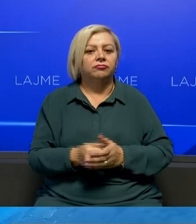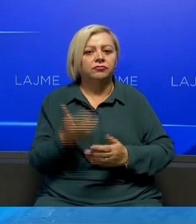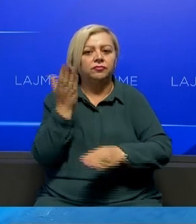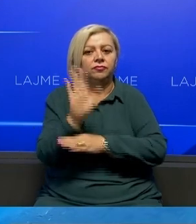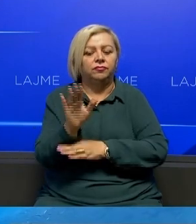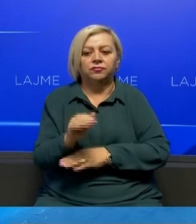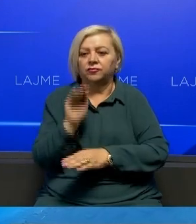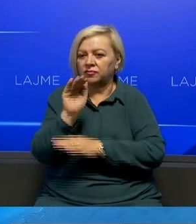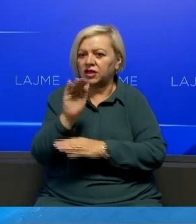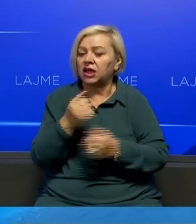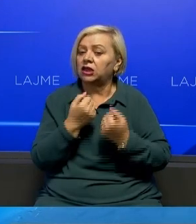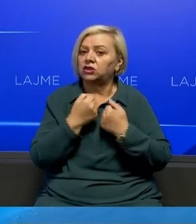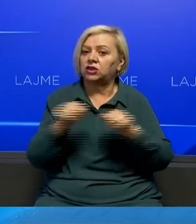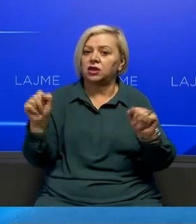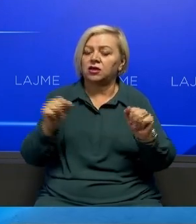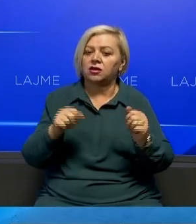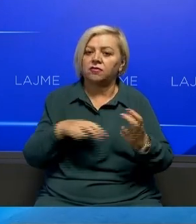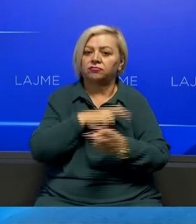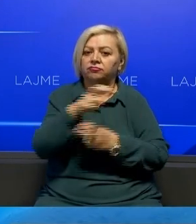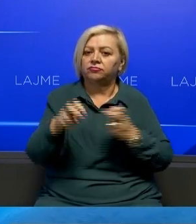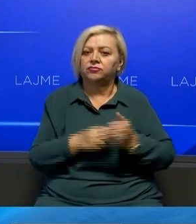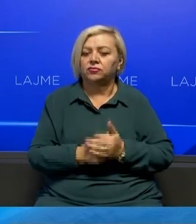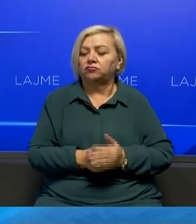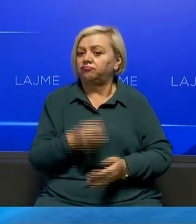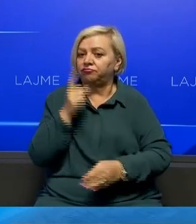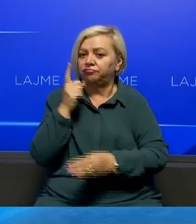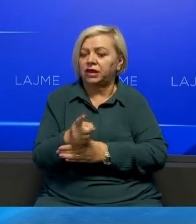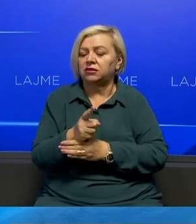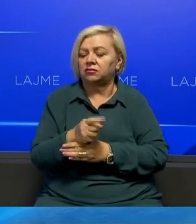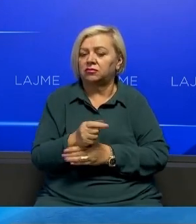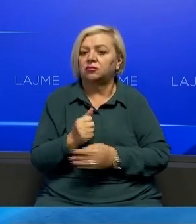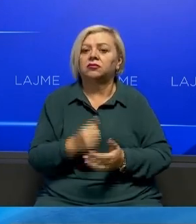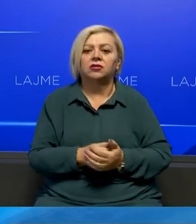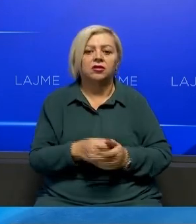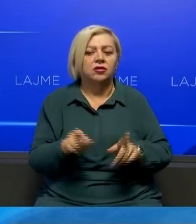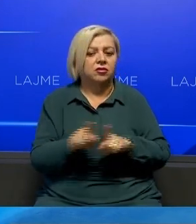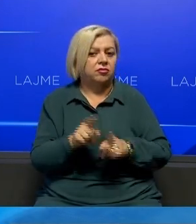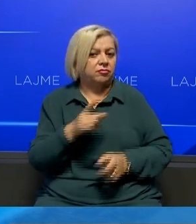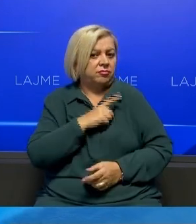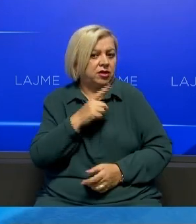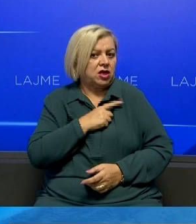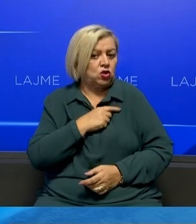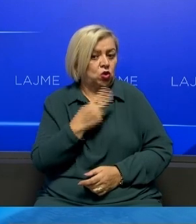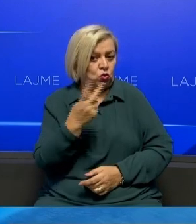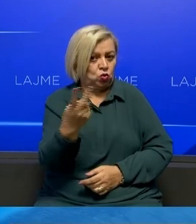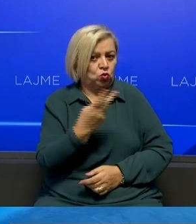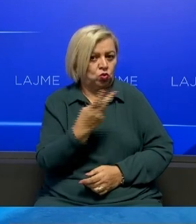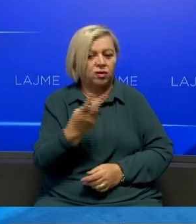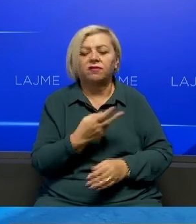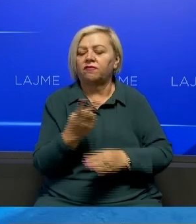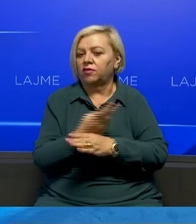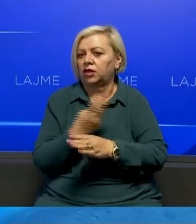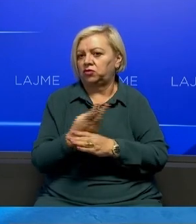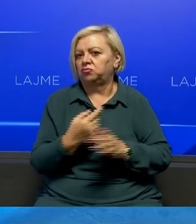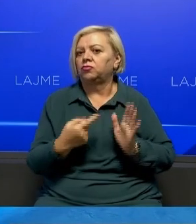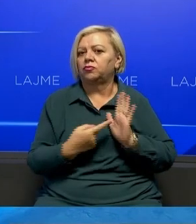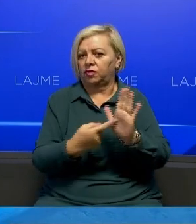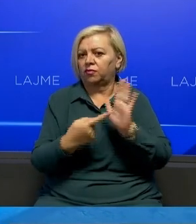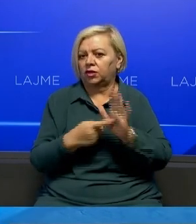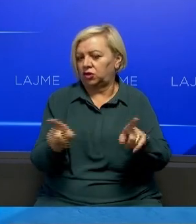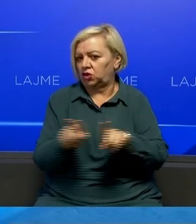porësiti se liria e lëvizjes është kusht bazik i Bashkimit Evropian dhe se pritet nga të duja vendet që të promovojnë të njëjtën